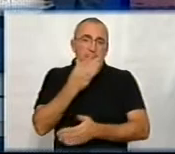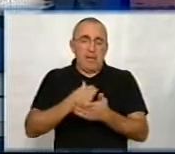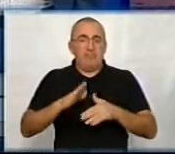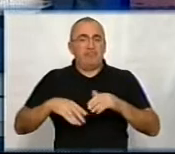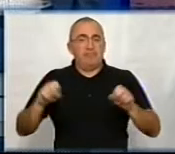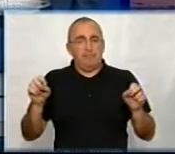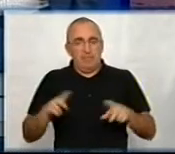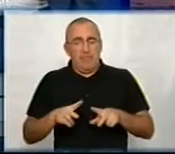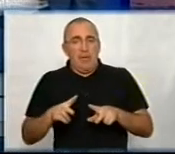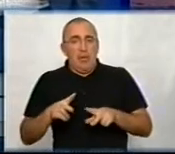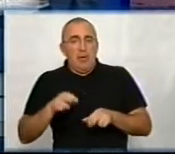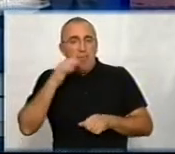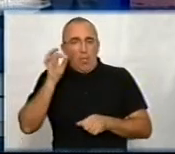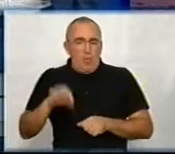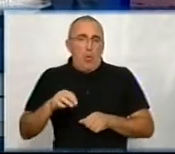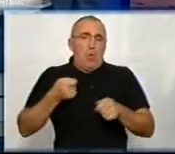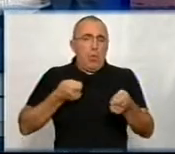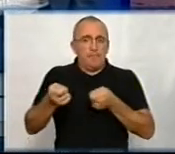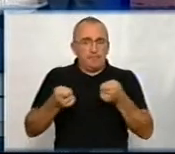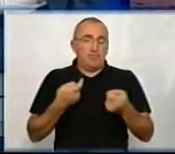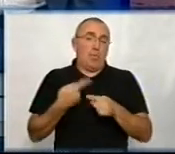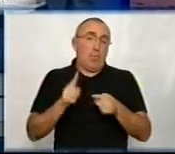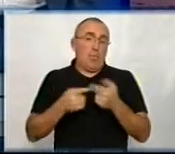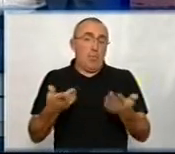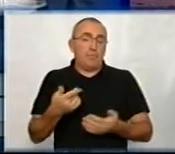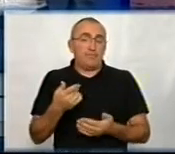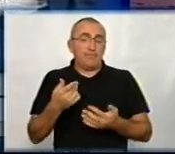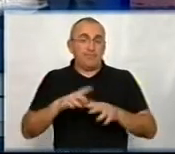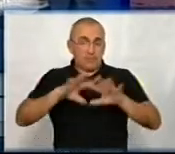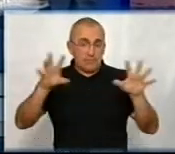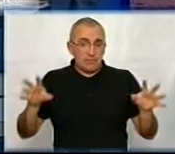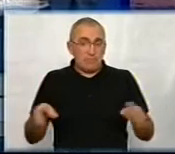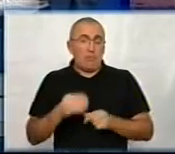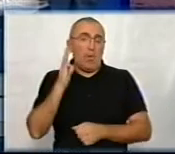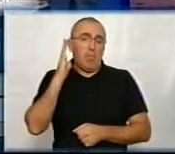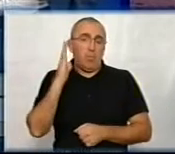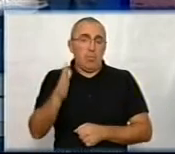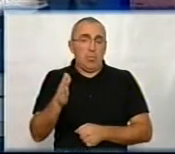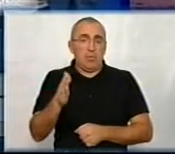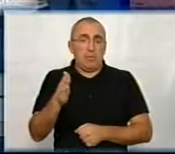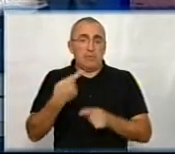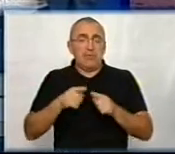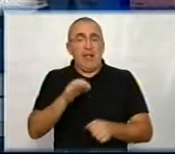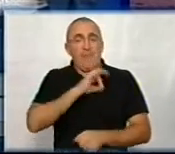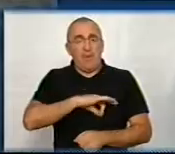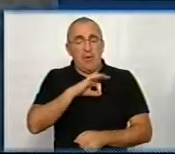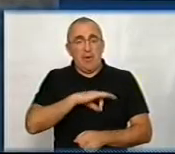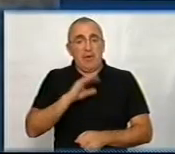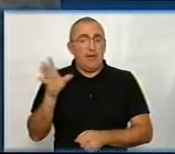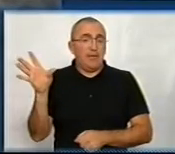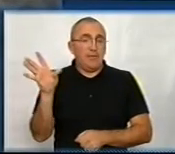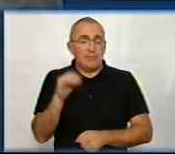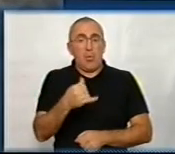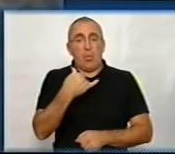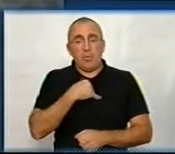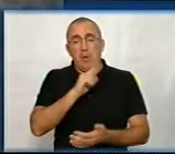Ну, навички управління. Тому, я думаю, що і решта буде, як би, це використовувати. В принципі, все